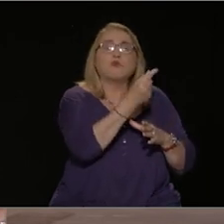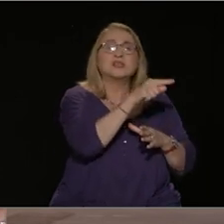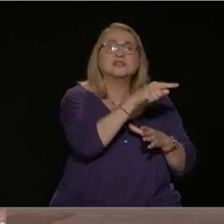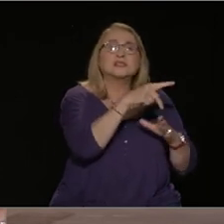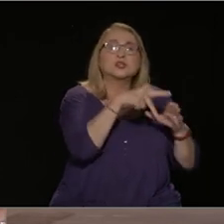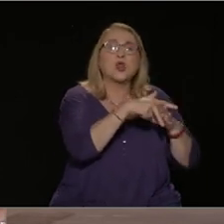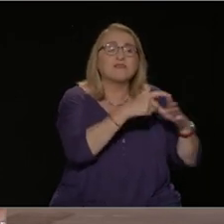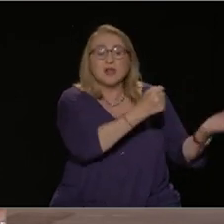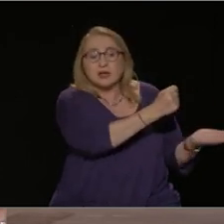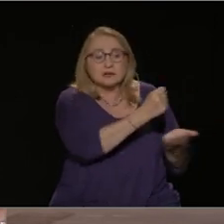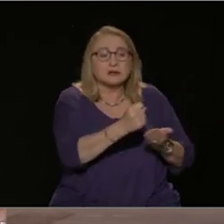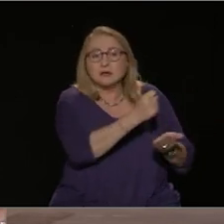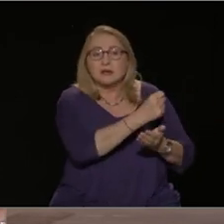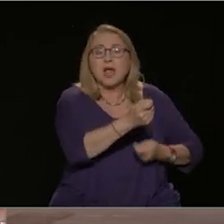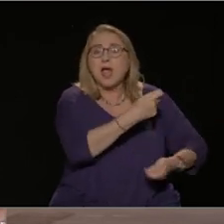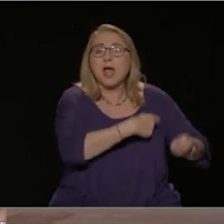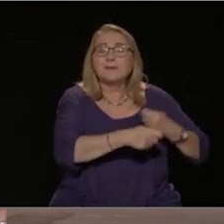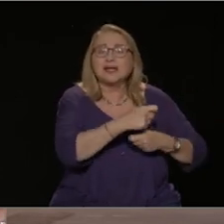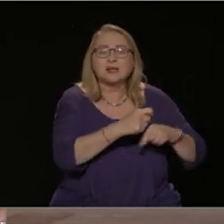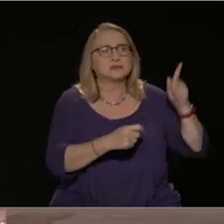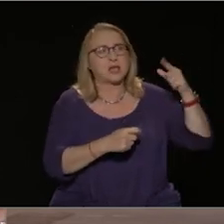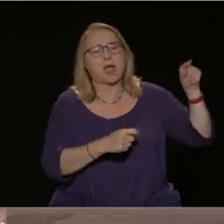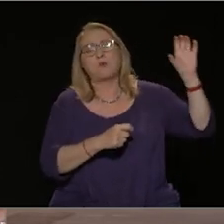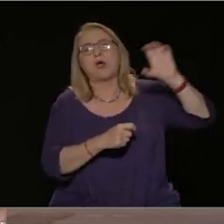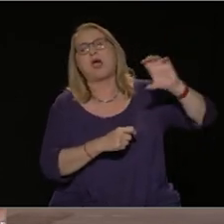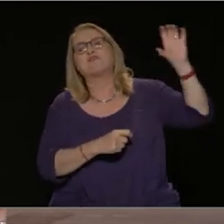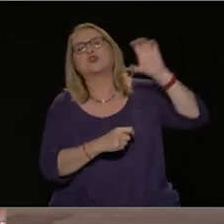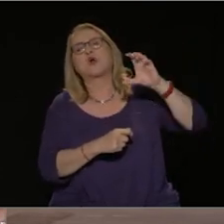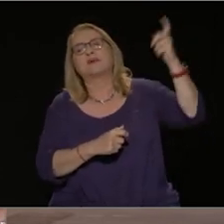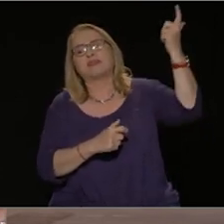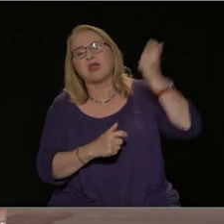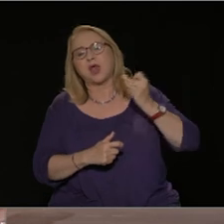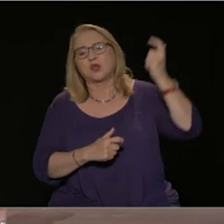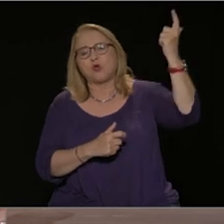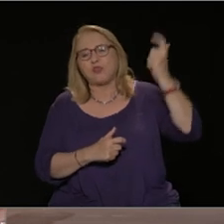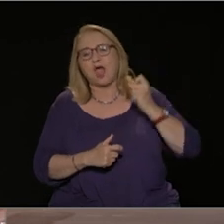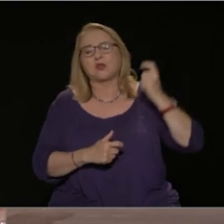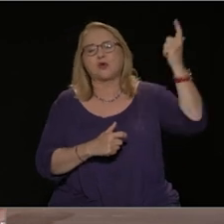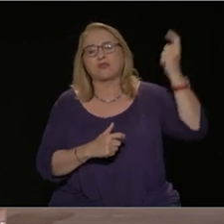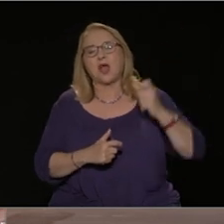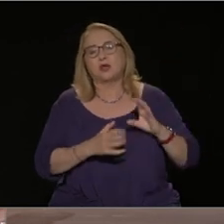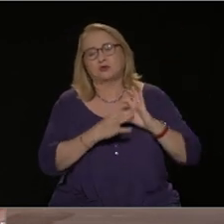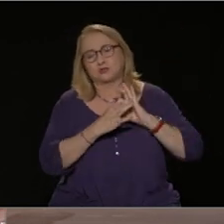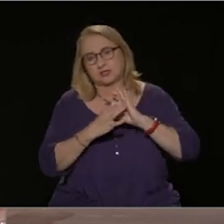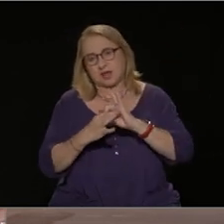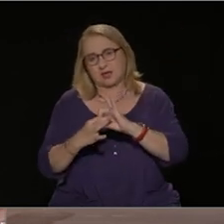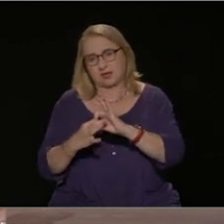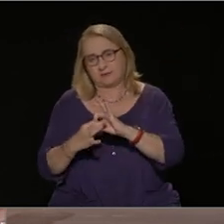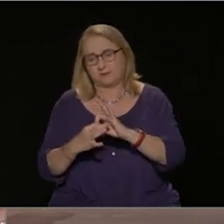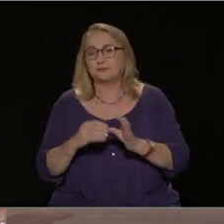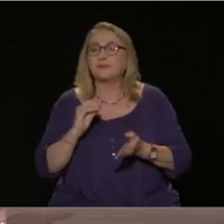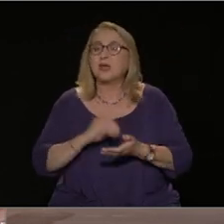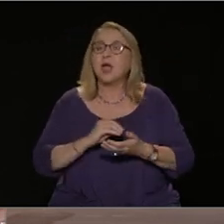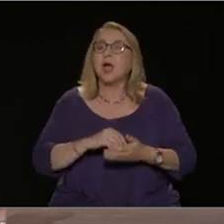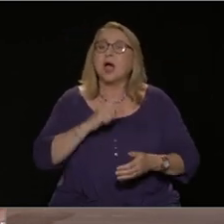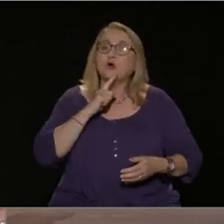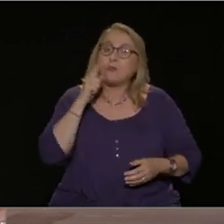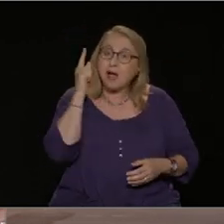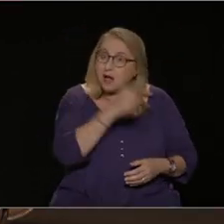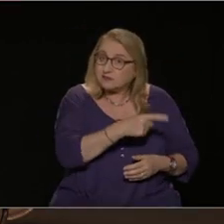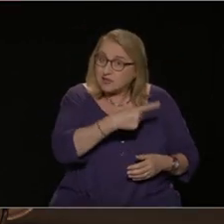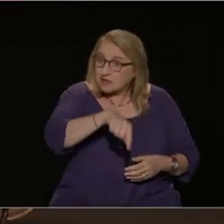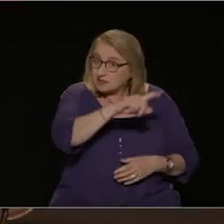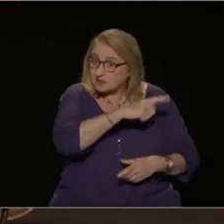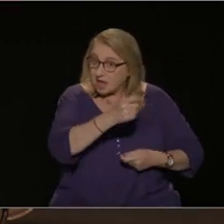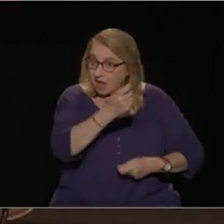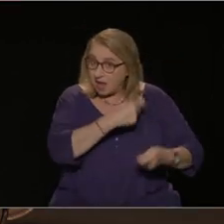πάλι ο ελληνικός λαός. Επίσης, οι ίδιες επιχειρήσεις, οι οποίες έχουν εξοπλιστεί με μία σωρία